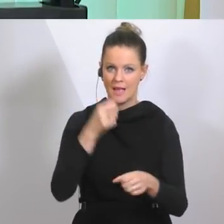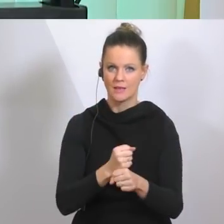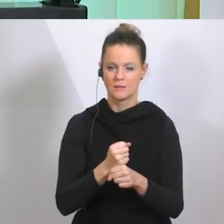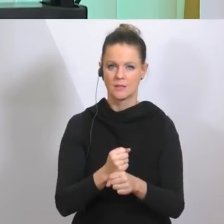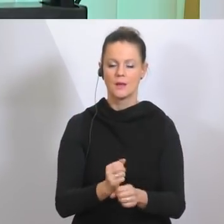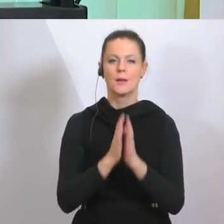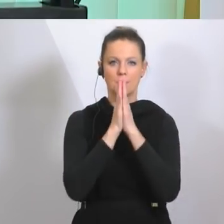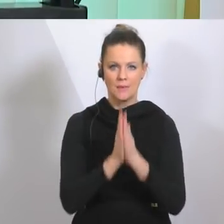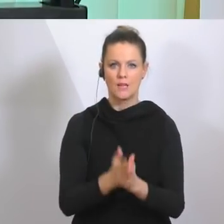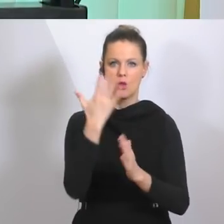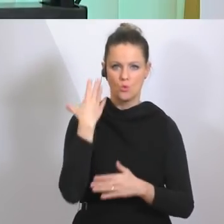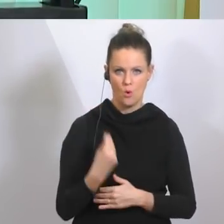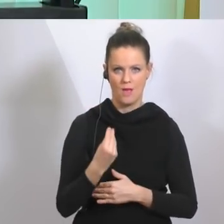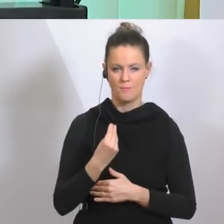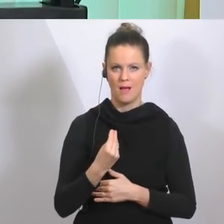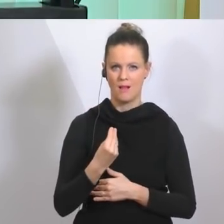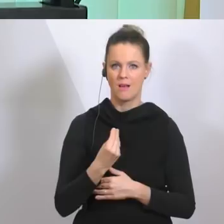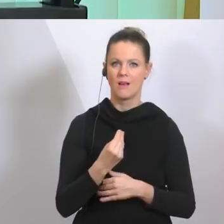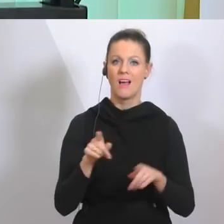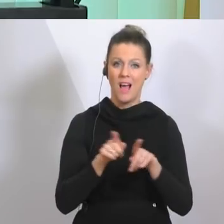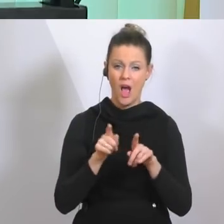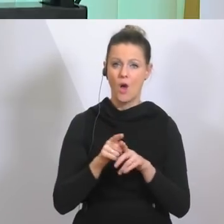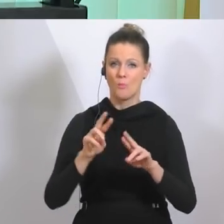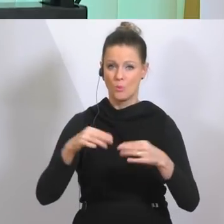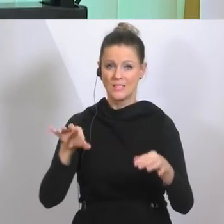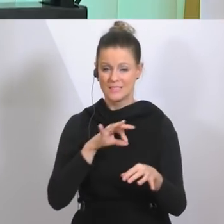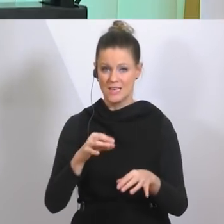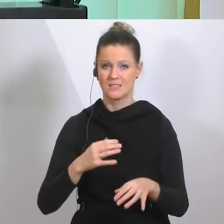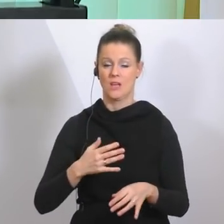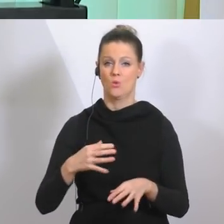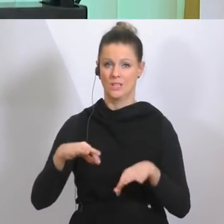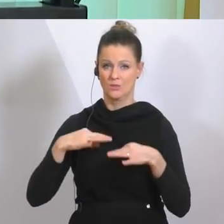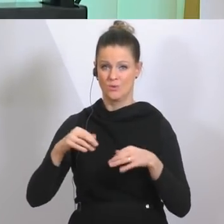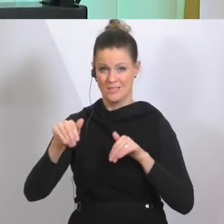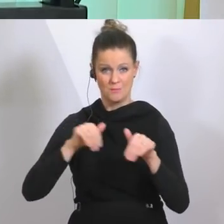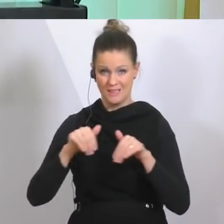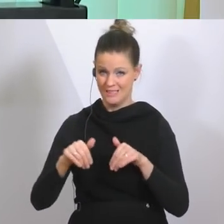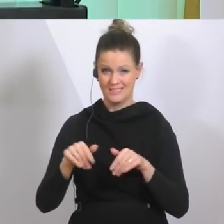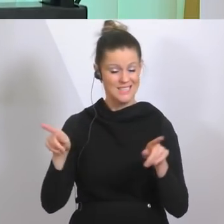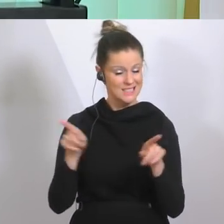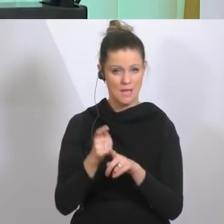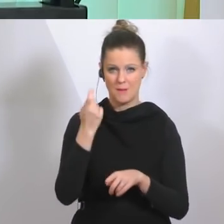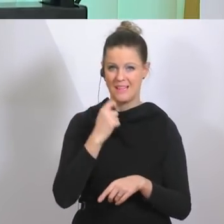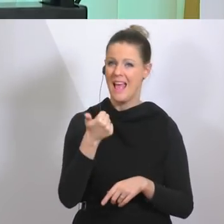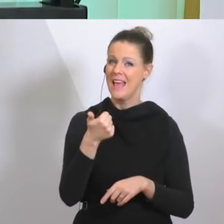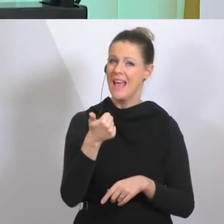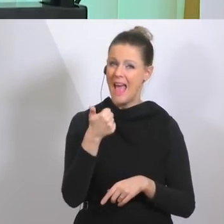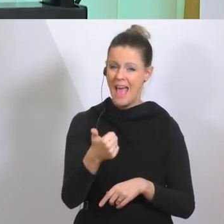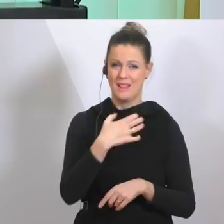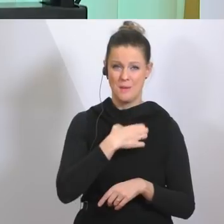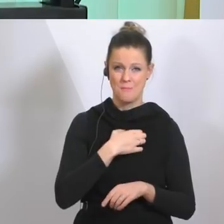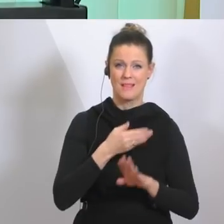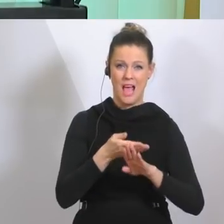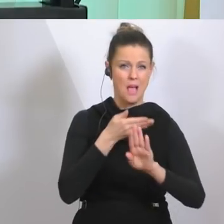Appell, von meiner Seite auch im Namen des Gesundheitsministers und des Bundeskanzlers, in Wahrheit ist es nicht schwer. Ein Meter Abstand, nur dann